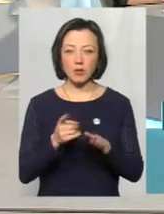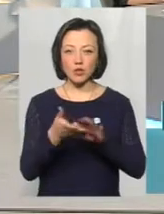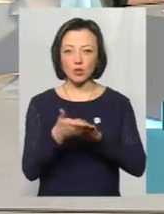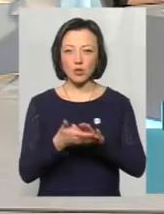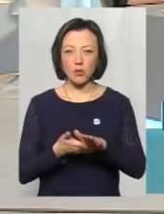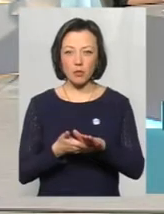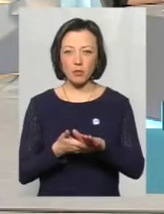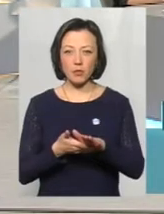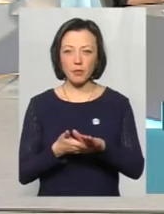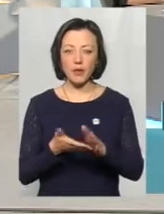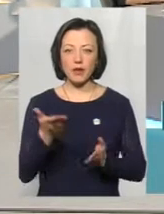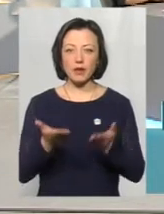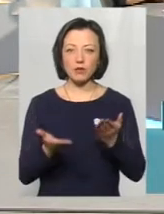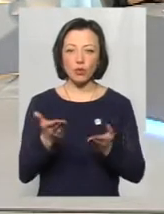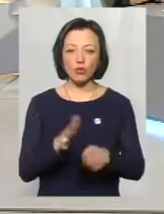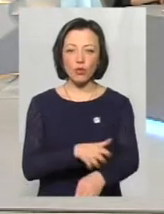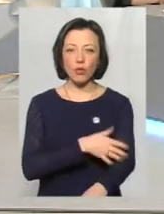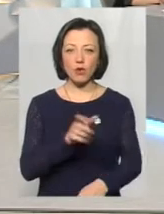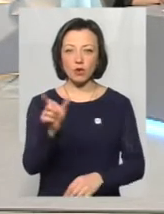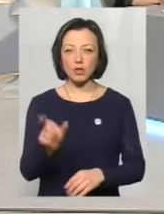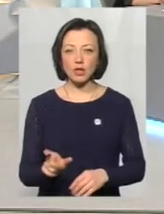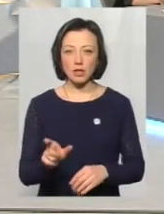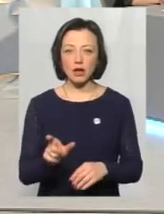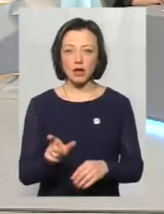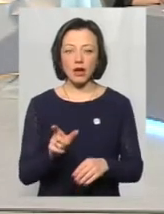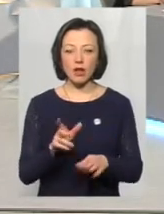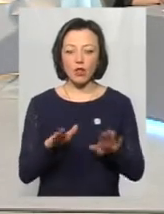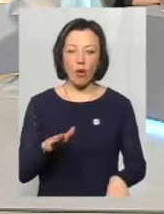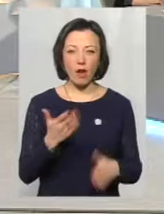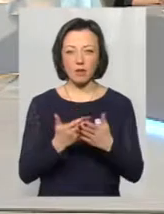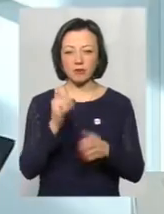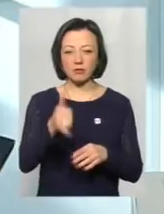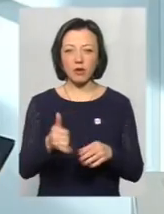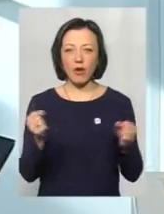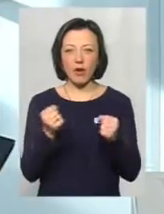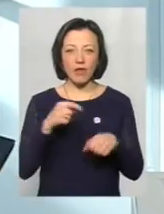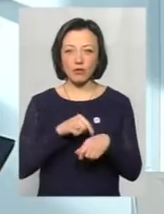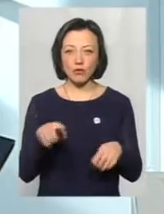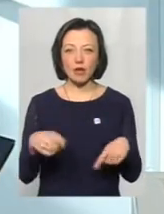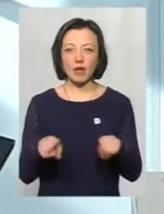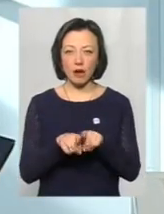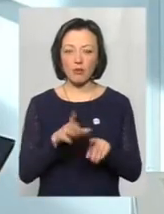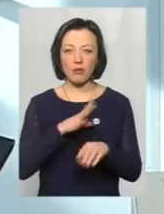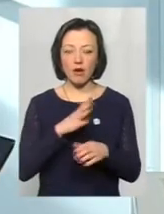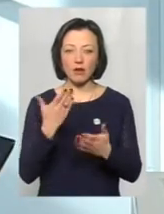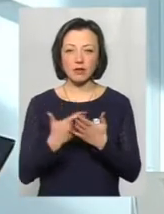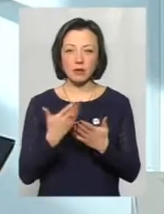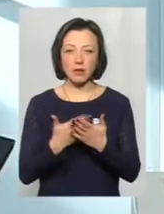тобто якщо тривалий час перебувала кінцівка в холоді, людина не відчувала. Це також буває при